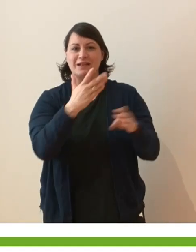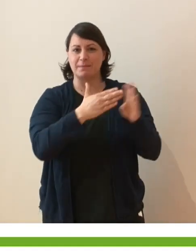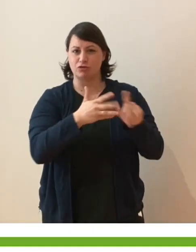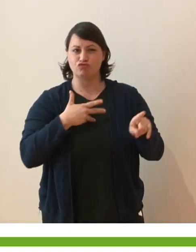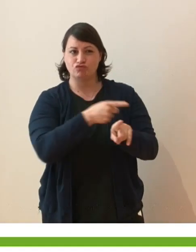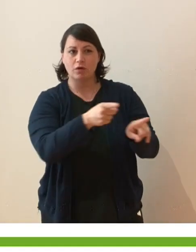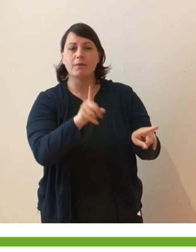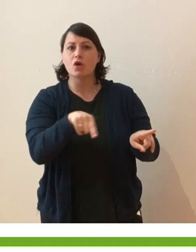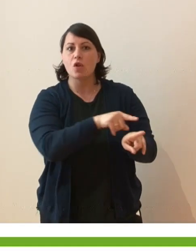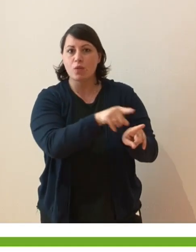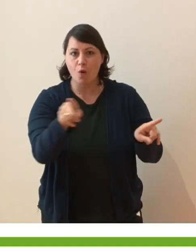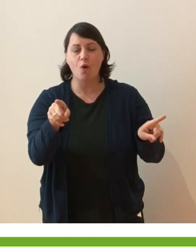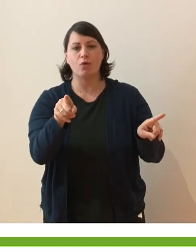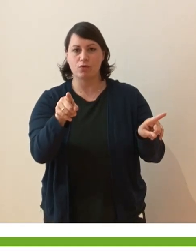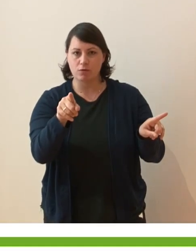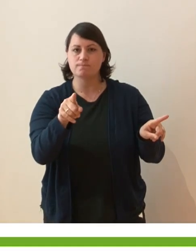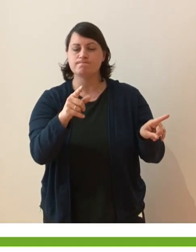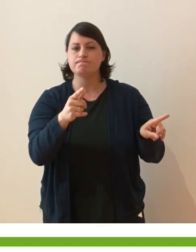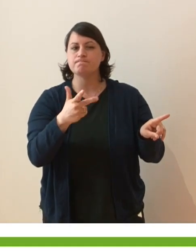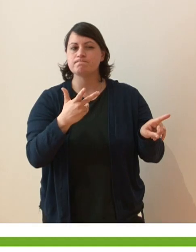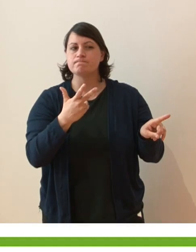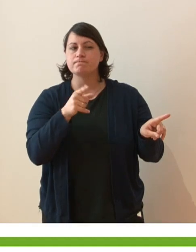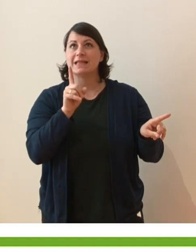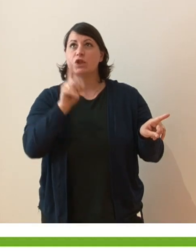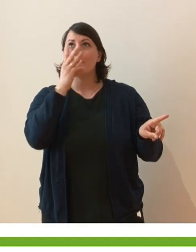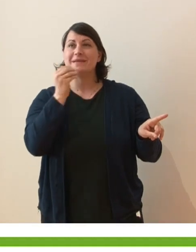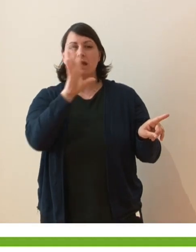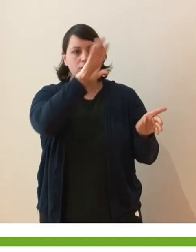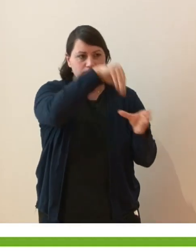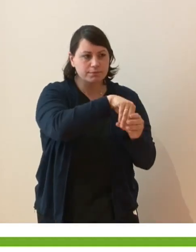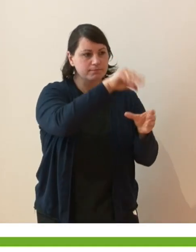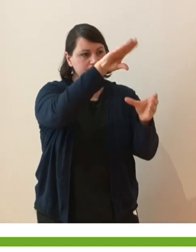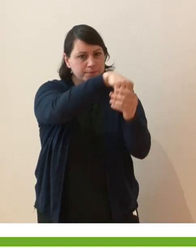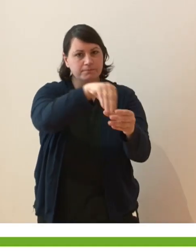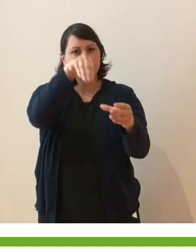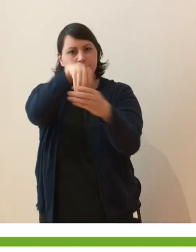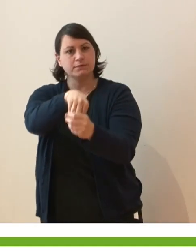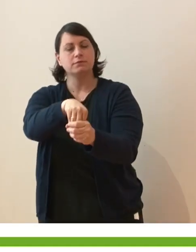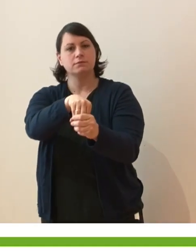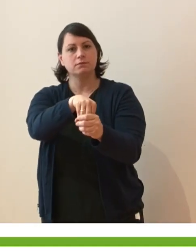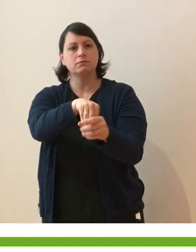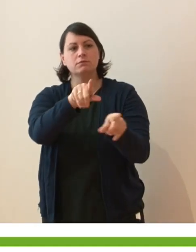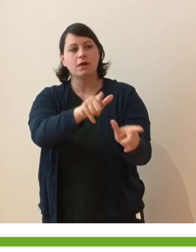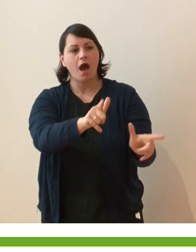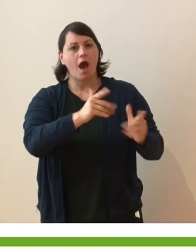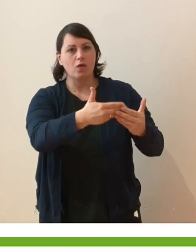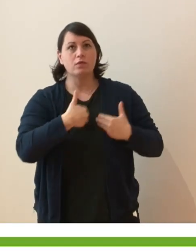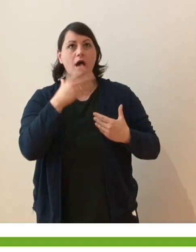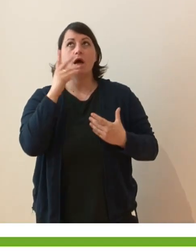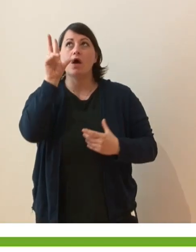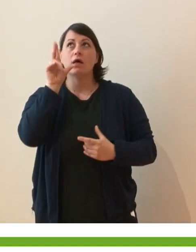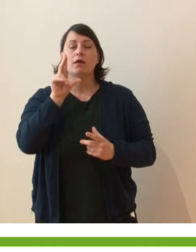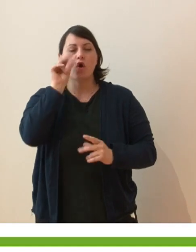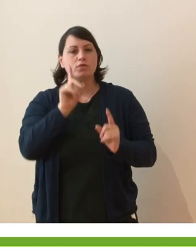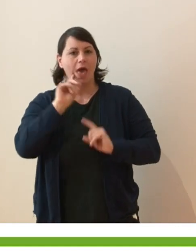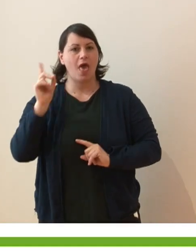portano qualcosa sul mistero di Dio che ci aiuta a capirlo e a conoscerlo un po' di più. È sempre stata così